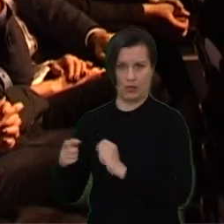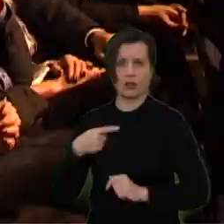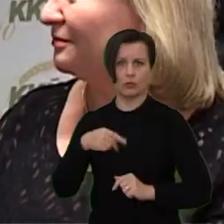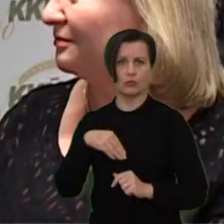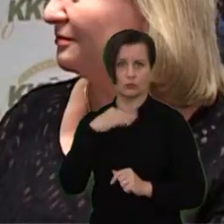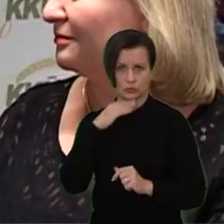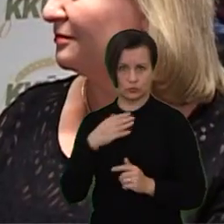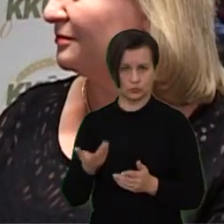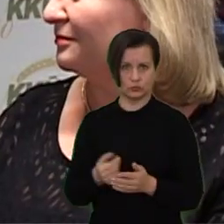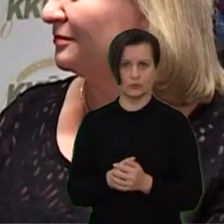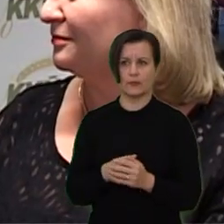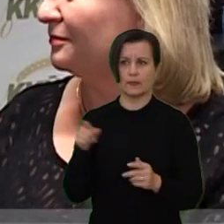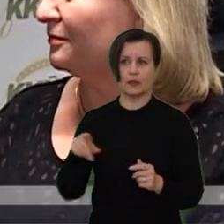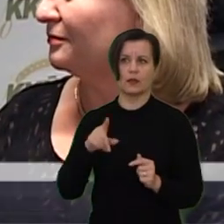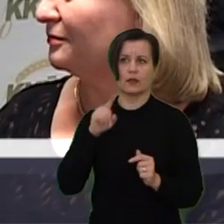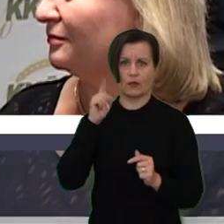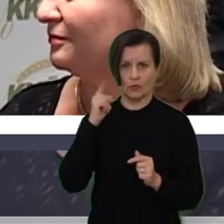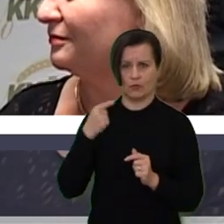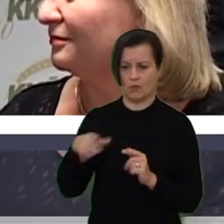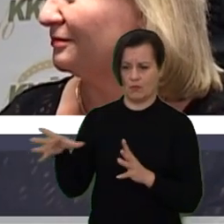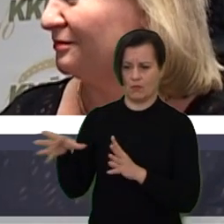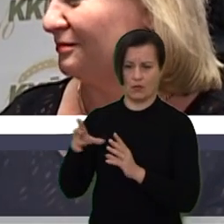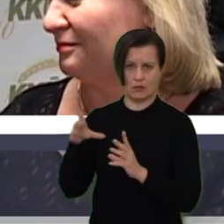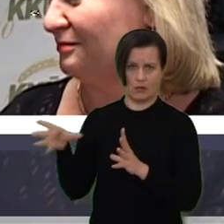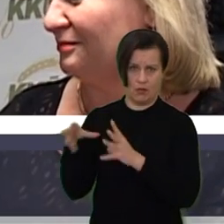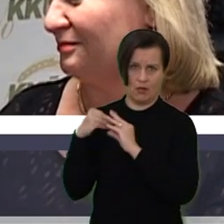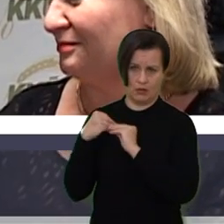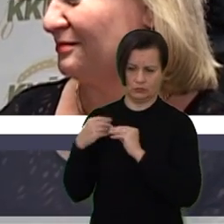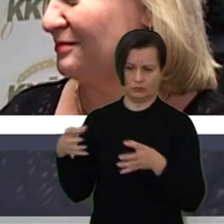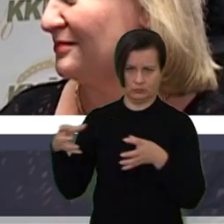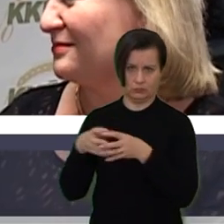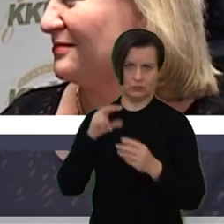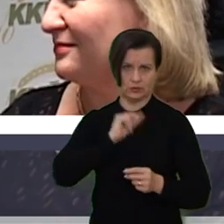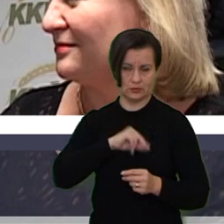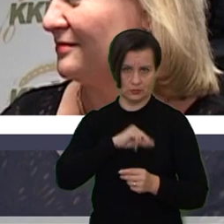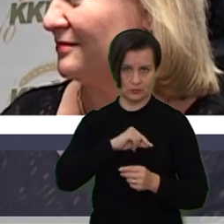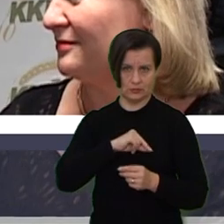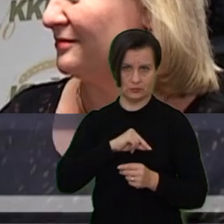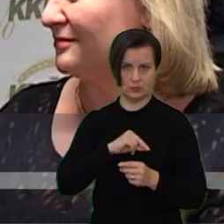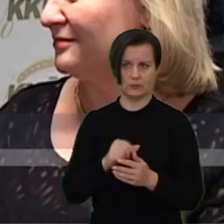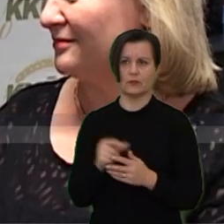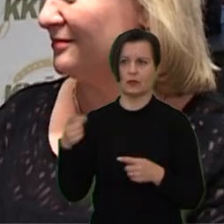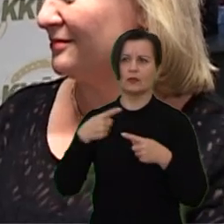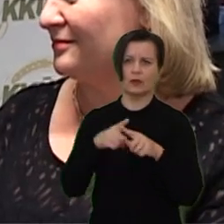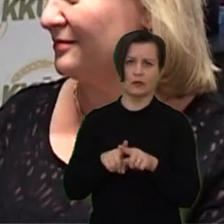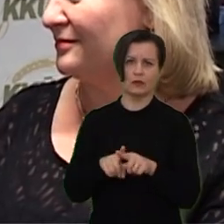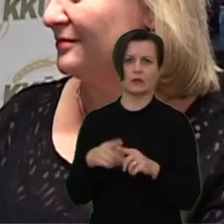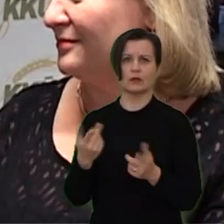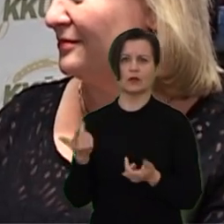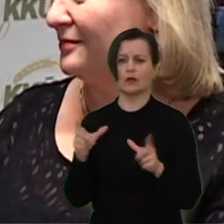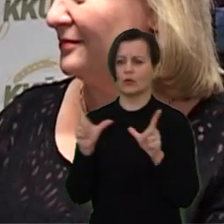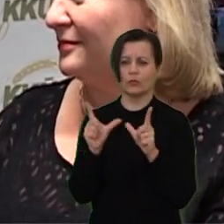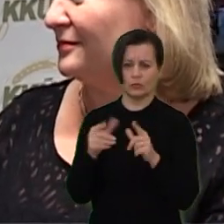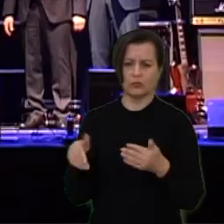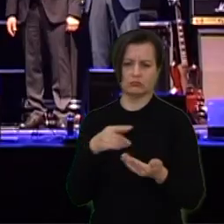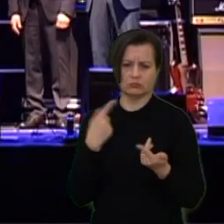vakartu. Nuo mažens jaunimas dirba kartu, tai ir susidomėjęs. O technikos tai paliai ūkia kaip. Kombainai,